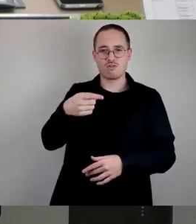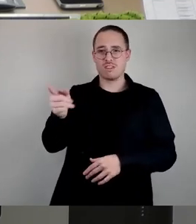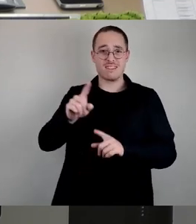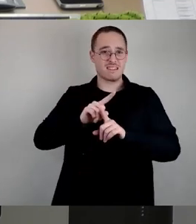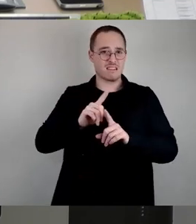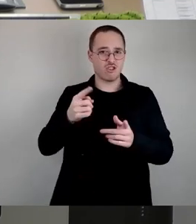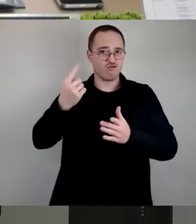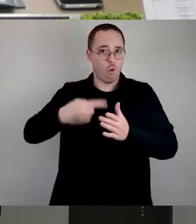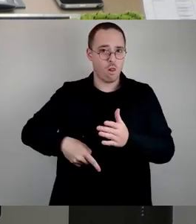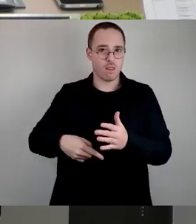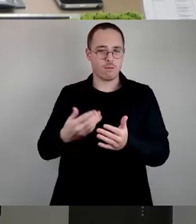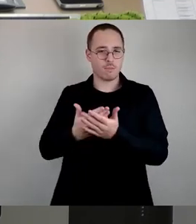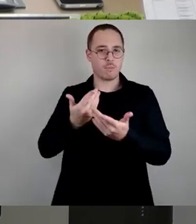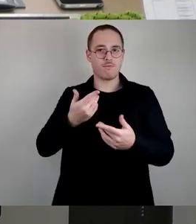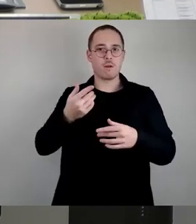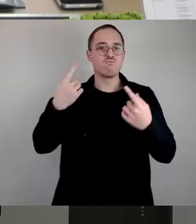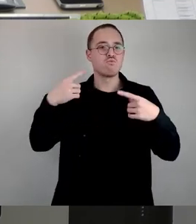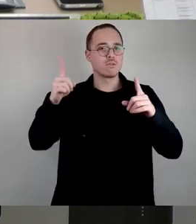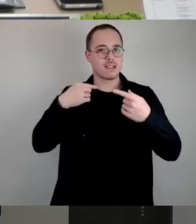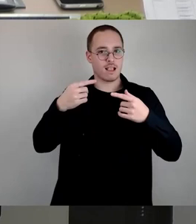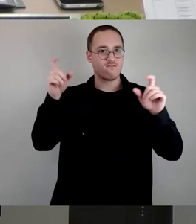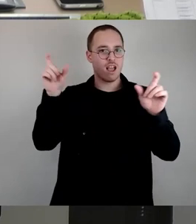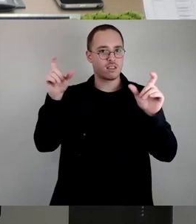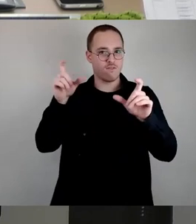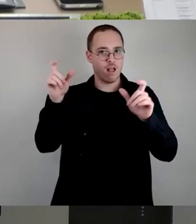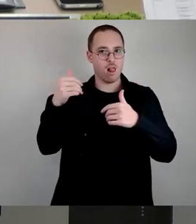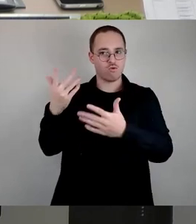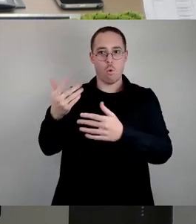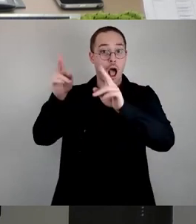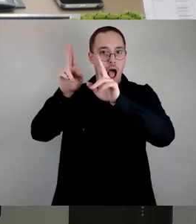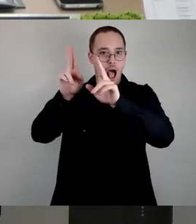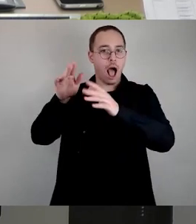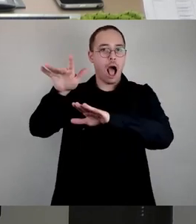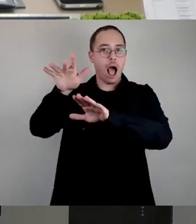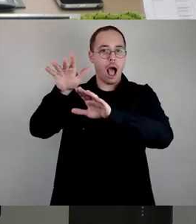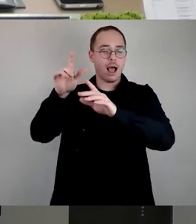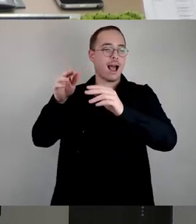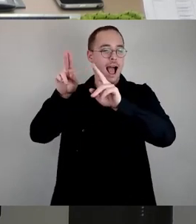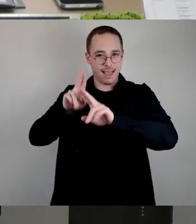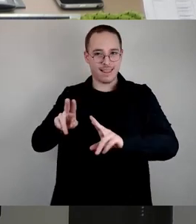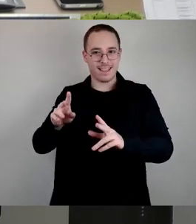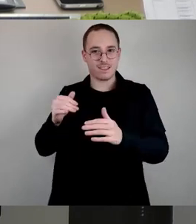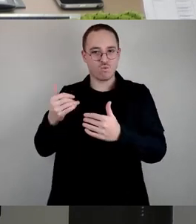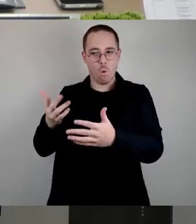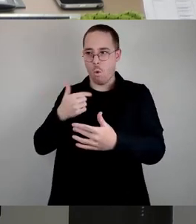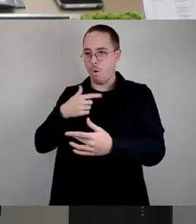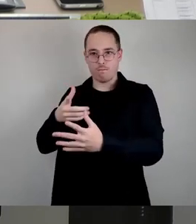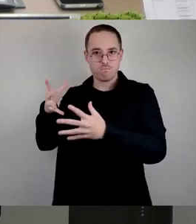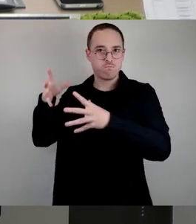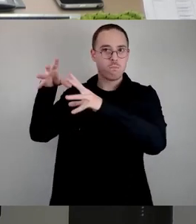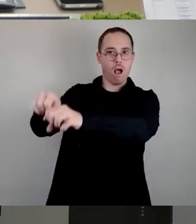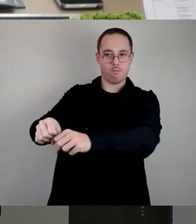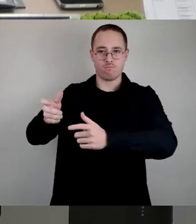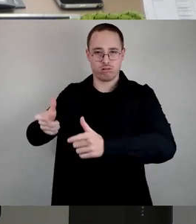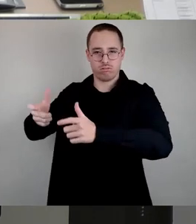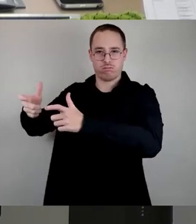und an einem heiligen Tag im Chathorah hat die Unsicherheit verstärkt und den weltweiten Antisemismus